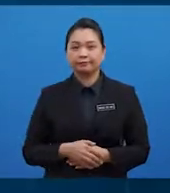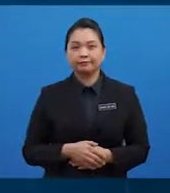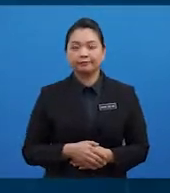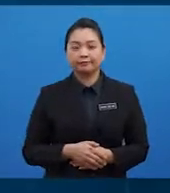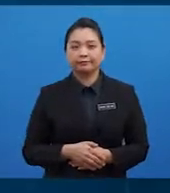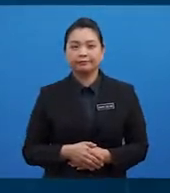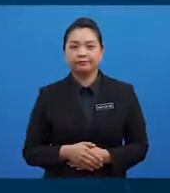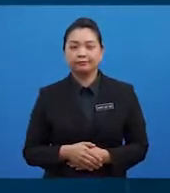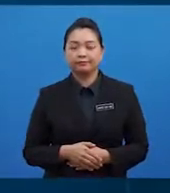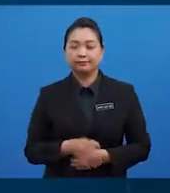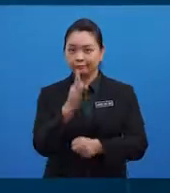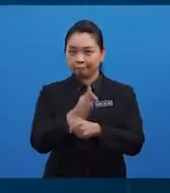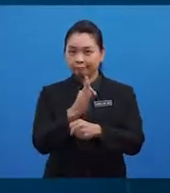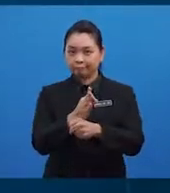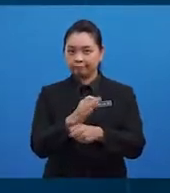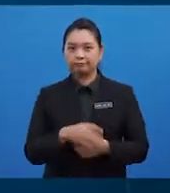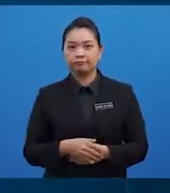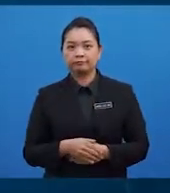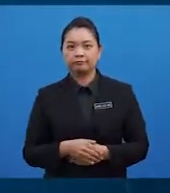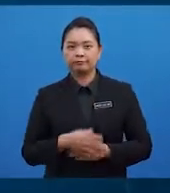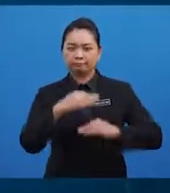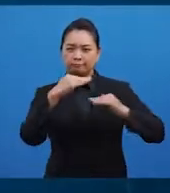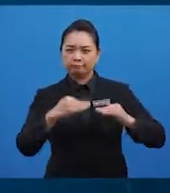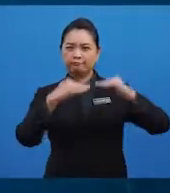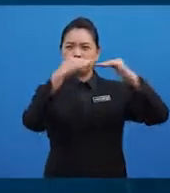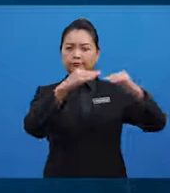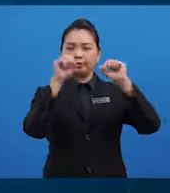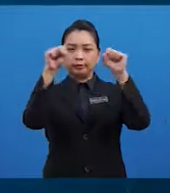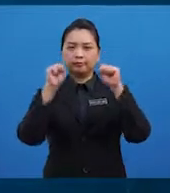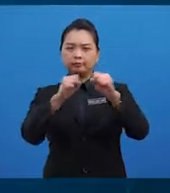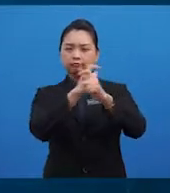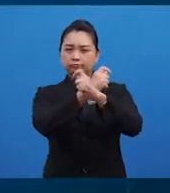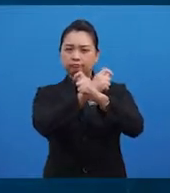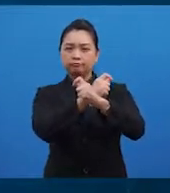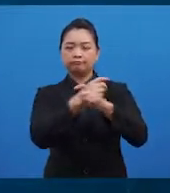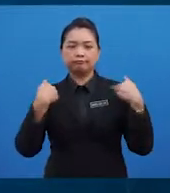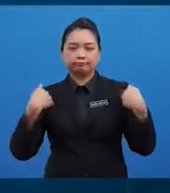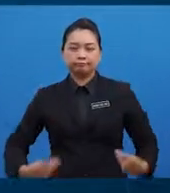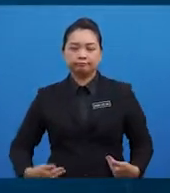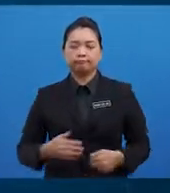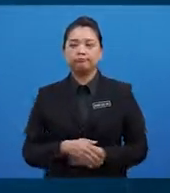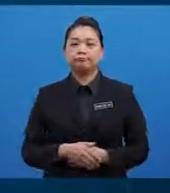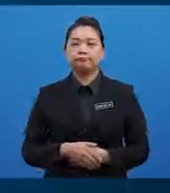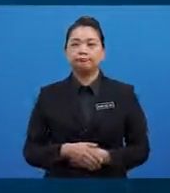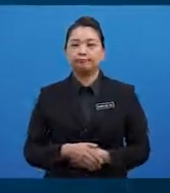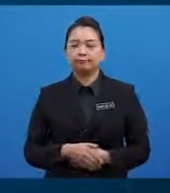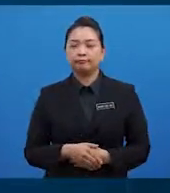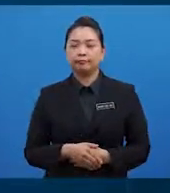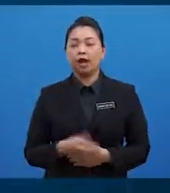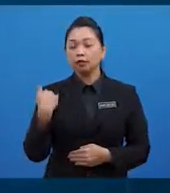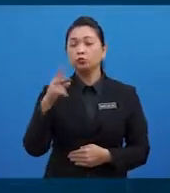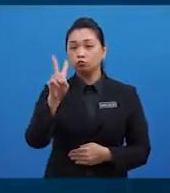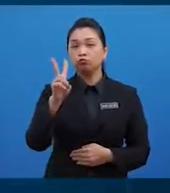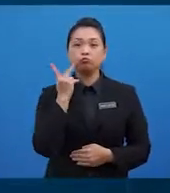Vitamin berfungsi sebagai meningkatkan sistem pertahanan badan. Vitamin terbahagi kepada dua